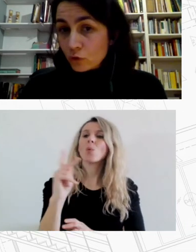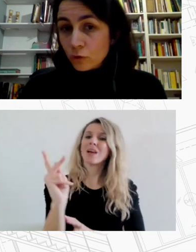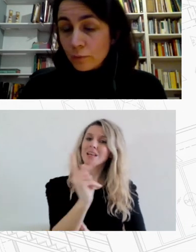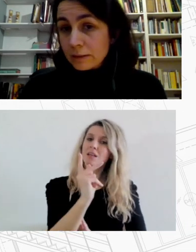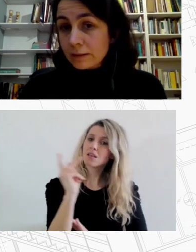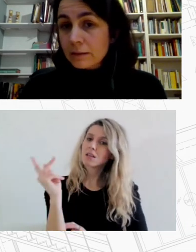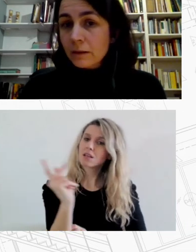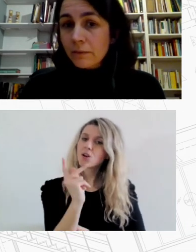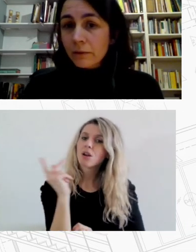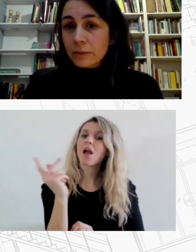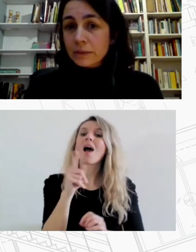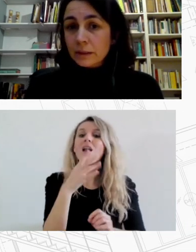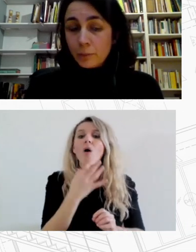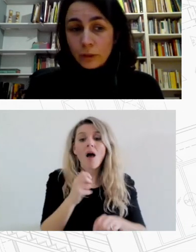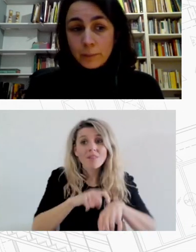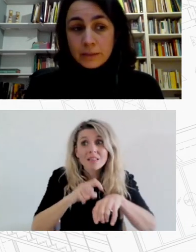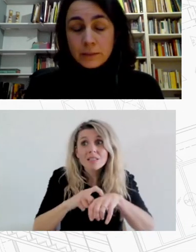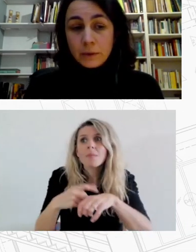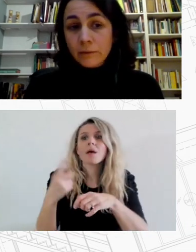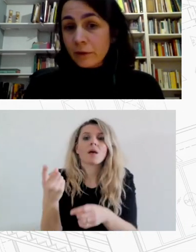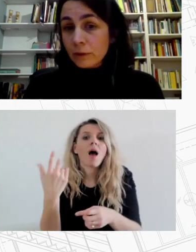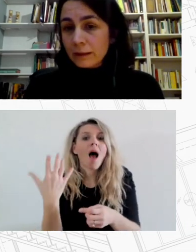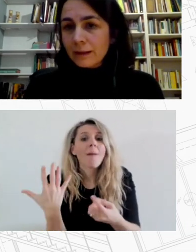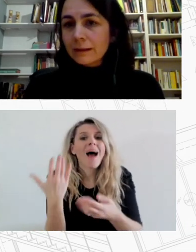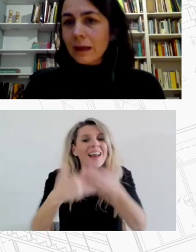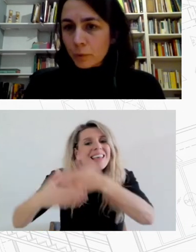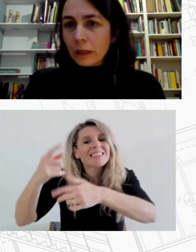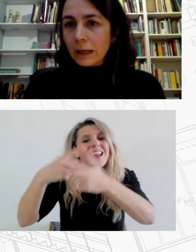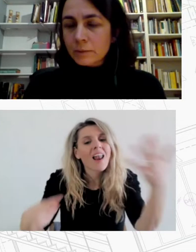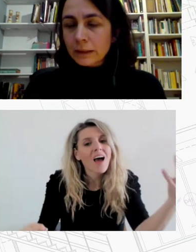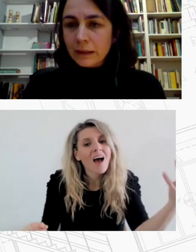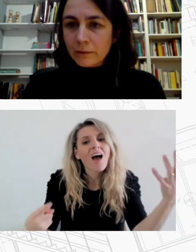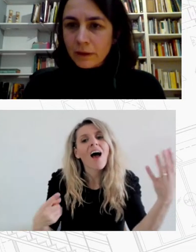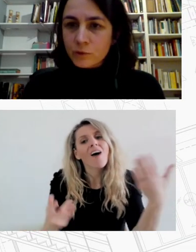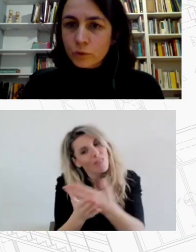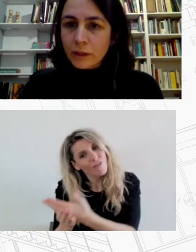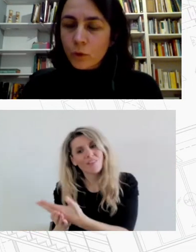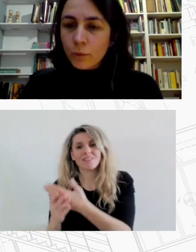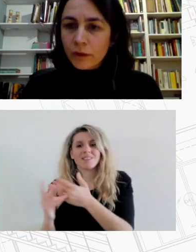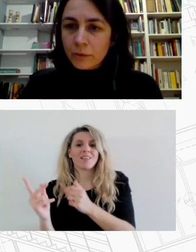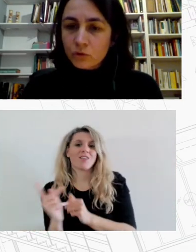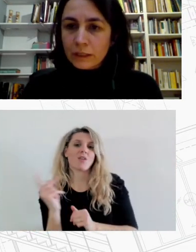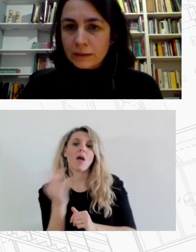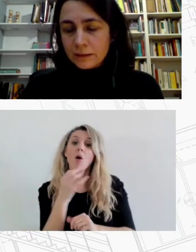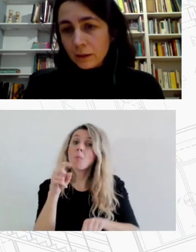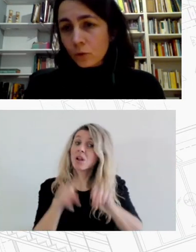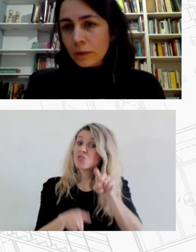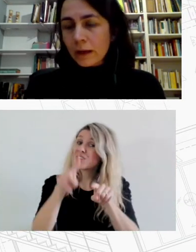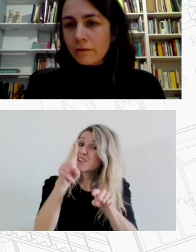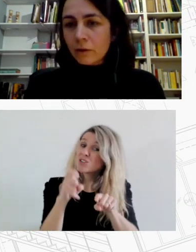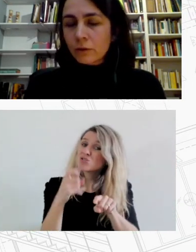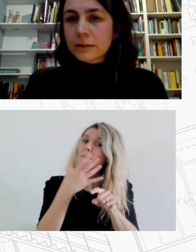επιπτώσεων μιας τέτοιας αναβάθμισης γιατί μπορεί επίσης επαναλαμβάνω να έχει αρνητικά αποτελέσματα η αναβάθμιση του πυριακού αποθέματος για τις